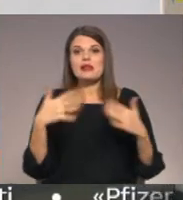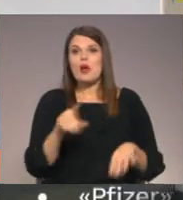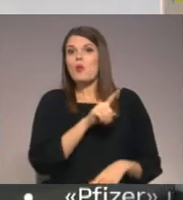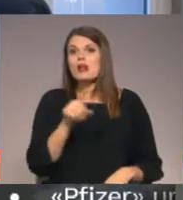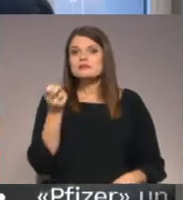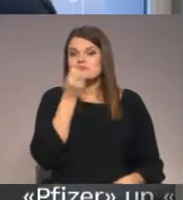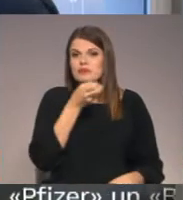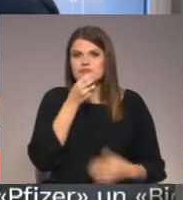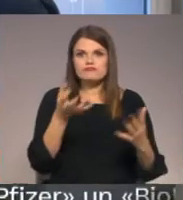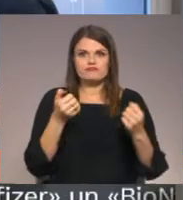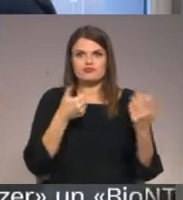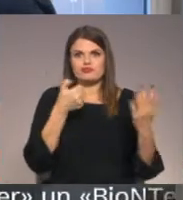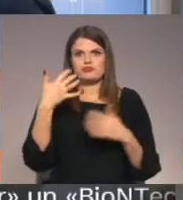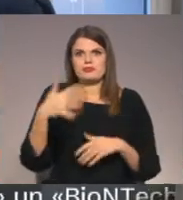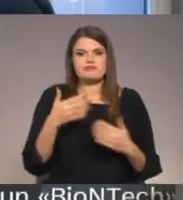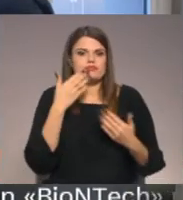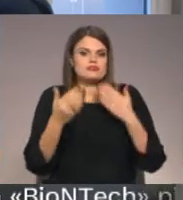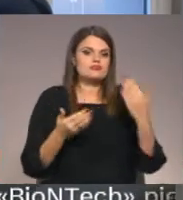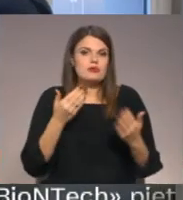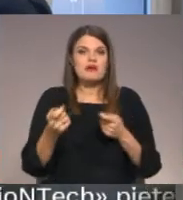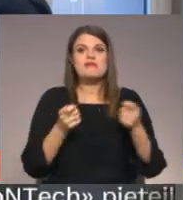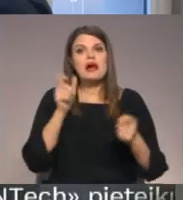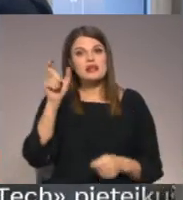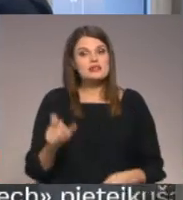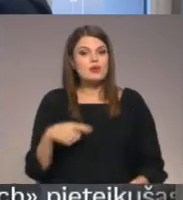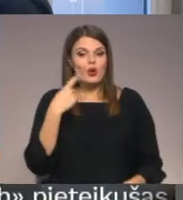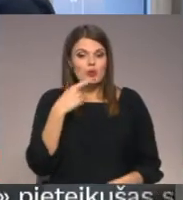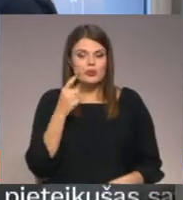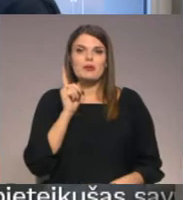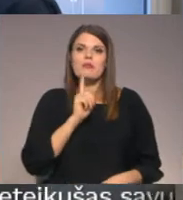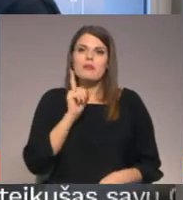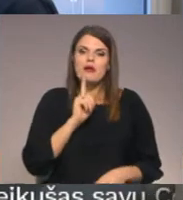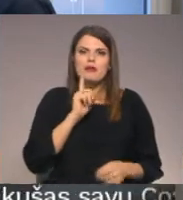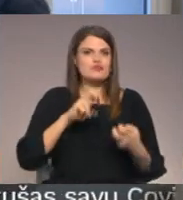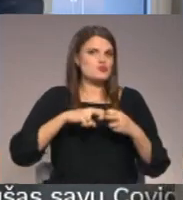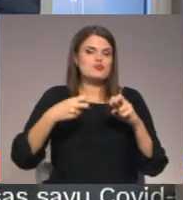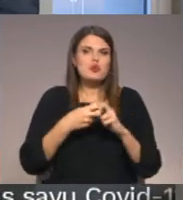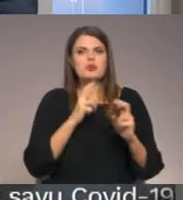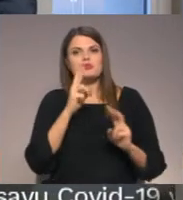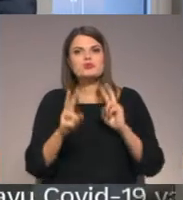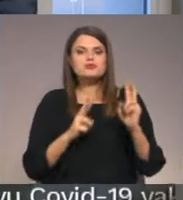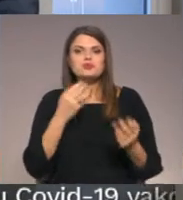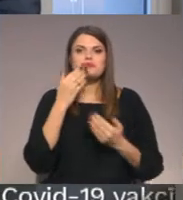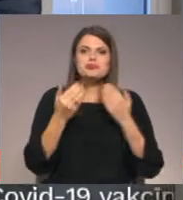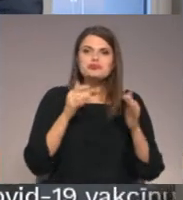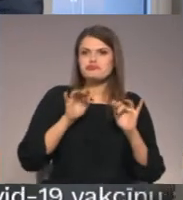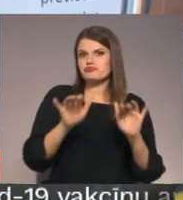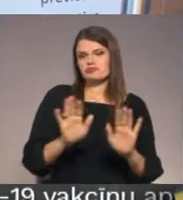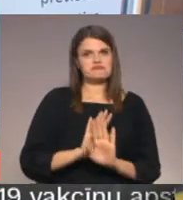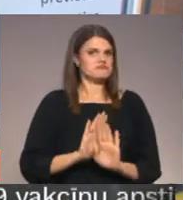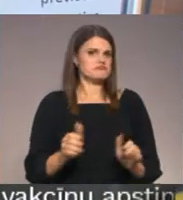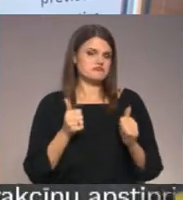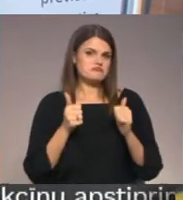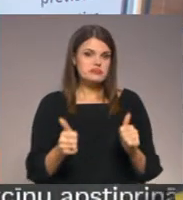pieteikumu. Dienesta vadītāja Ieva Jaunzemes tāsta, ka pagaidām nekādu aizķeršanos vai sūdzību ar pieteikšanos nēsot.